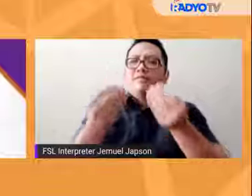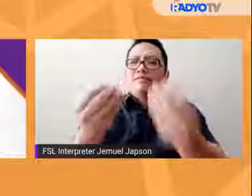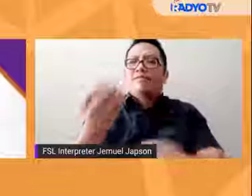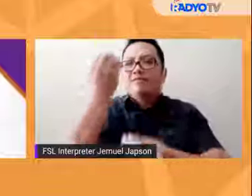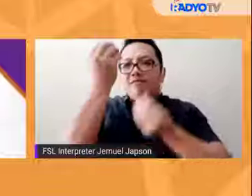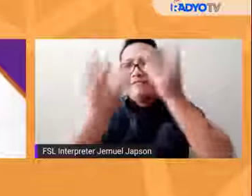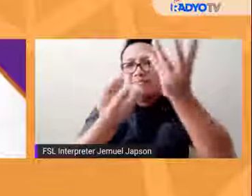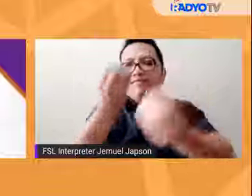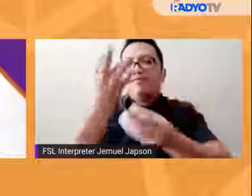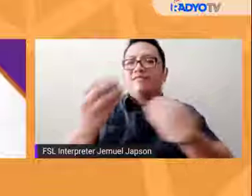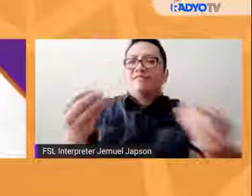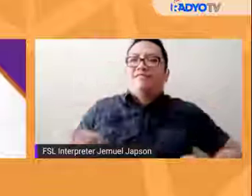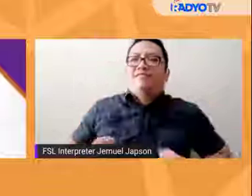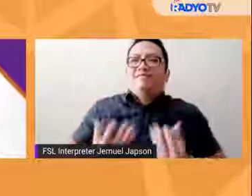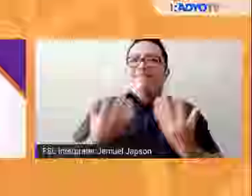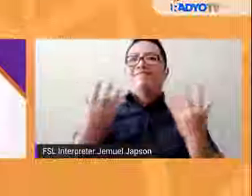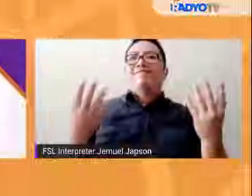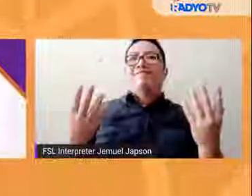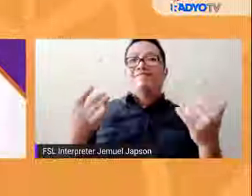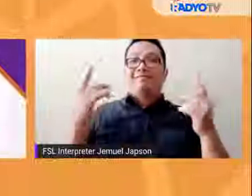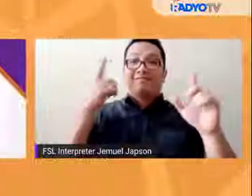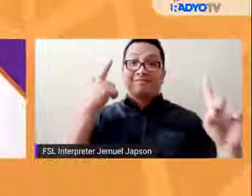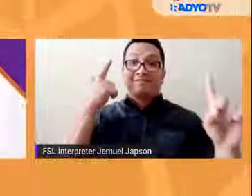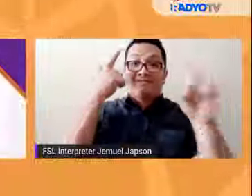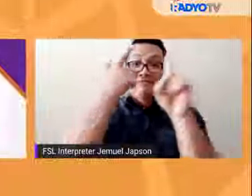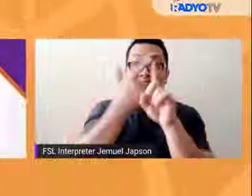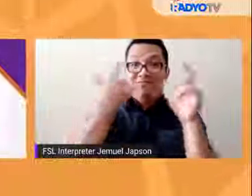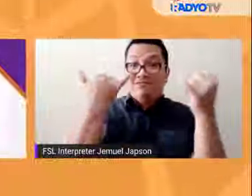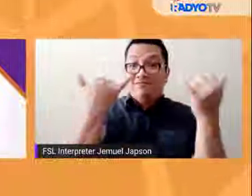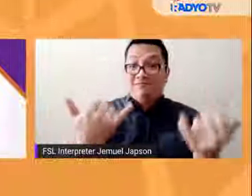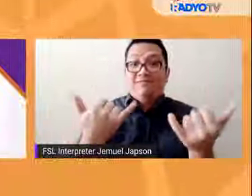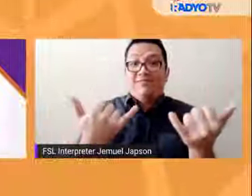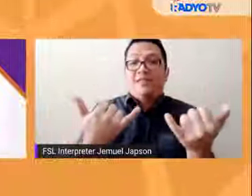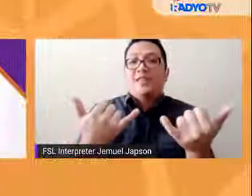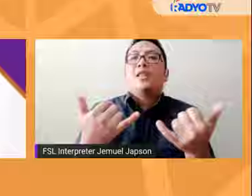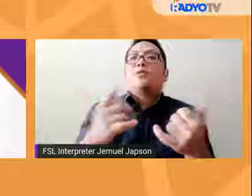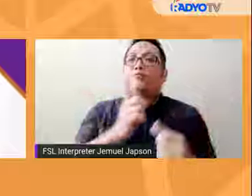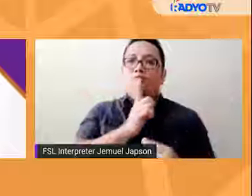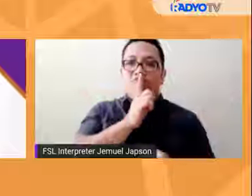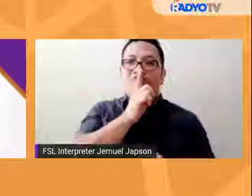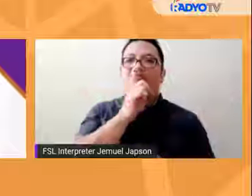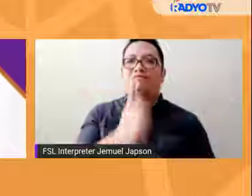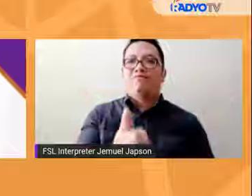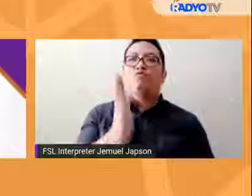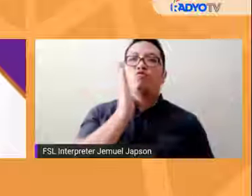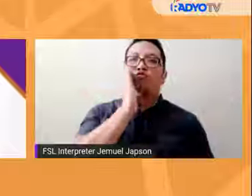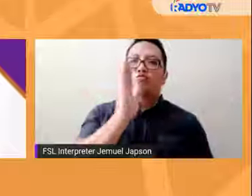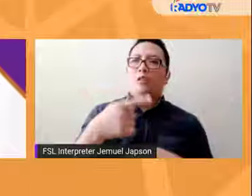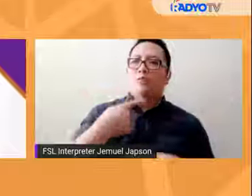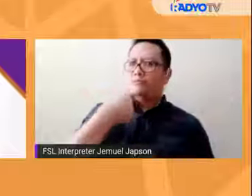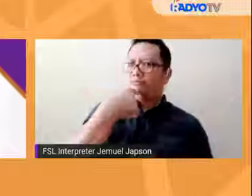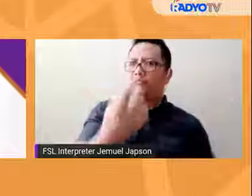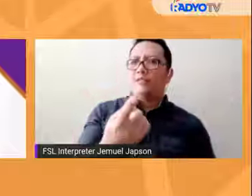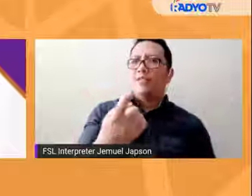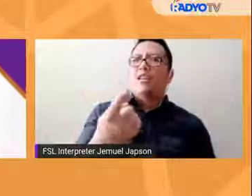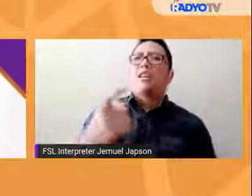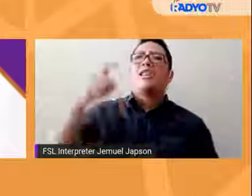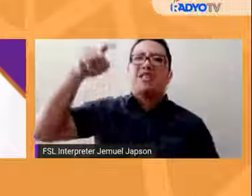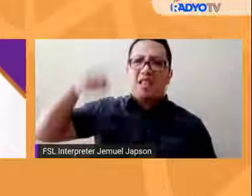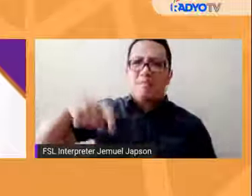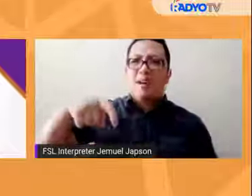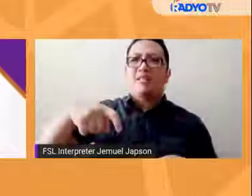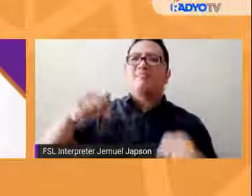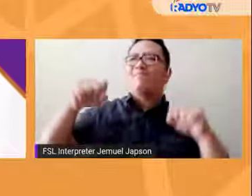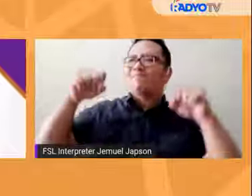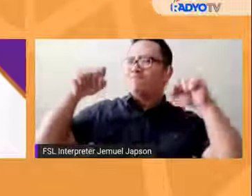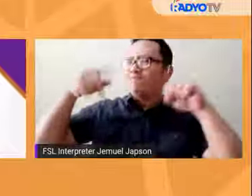inspirasyon. Sa layunin po natin ito, talaga namang mapapasabi ka na lang na dapat pwede